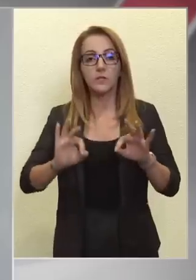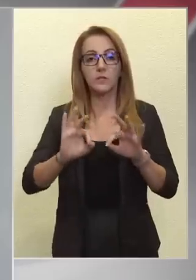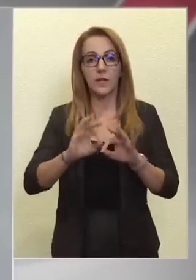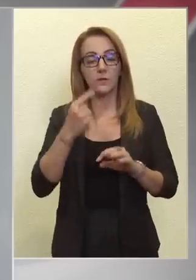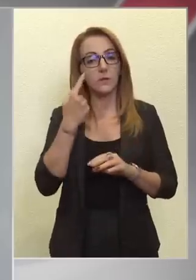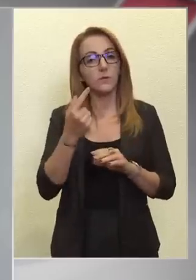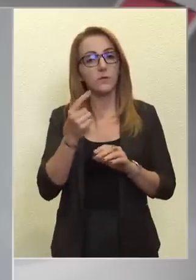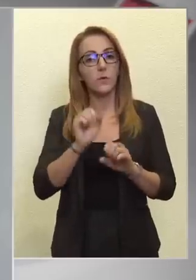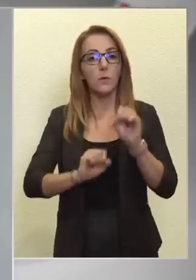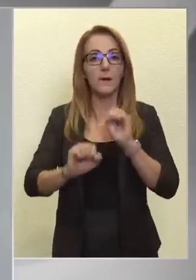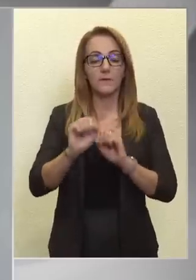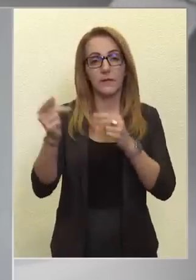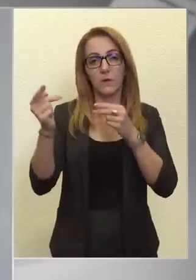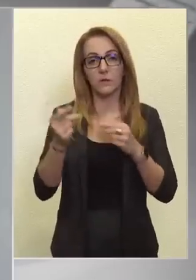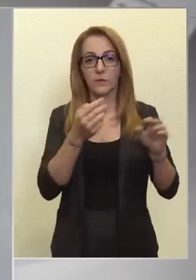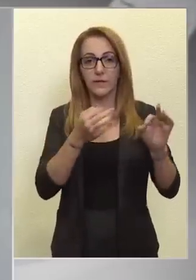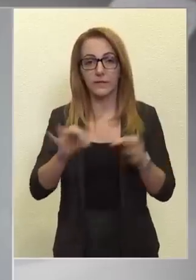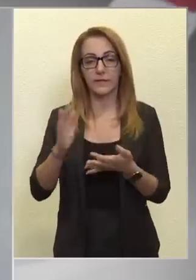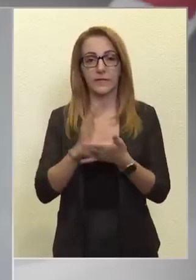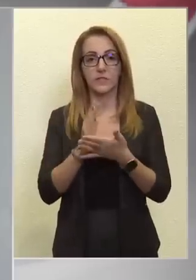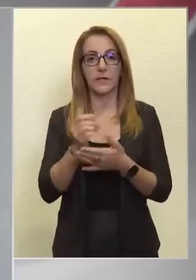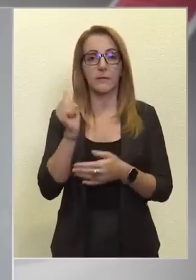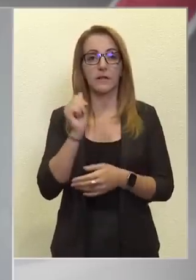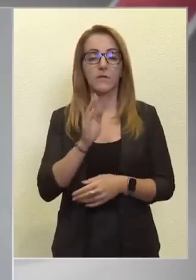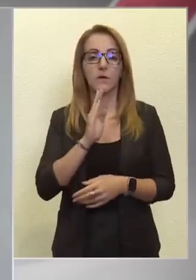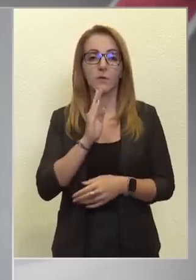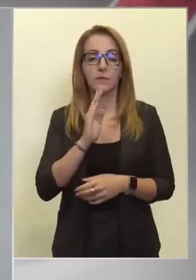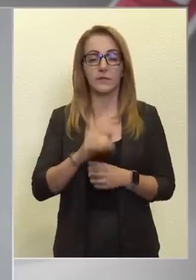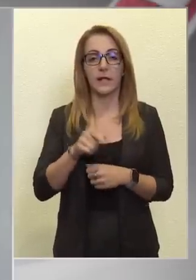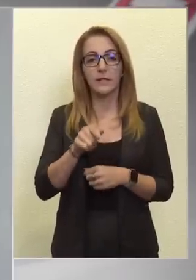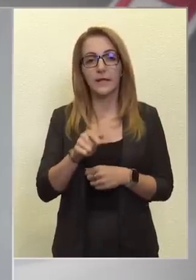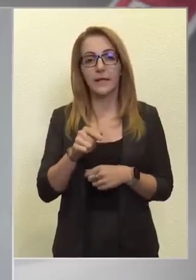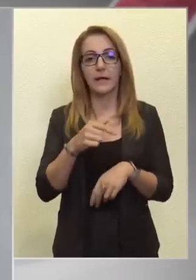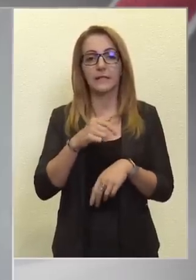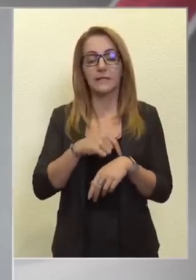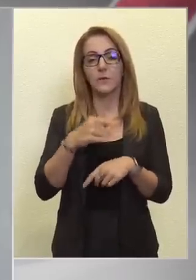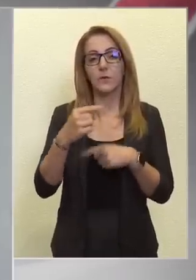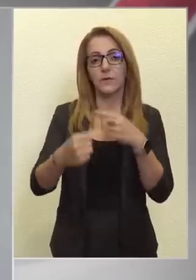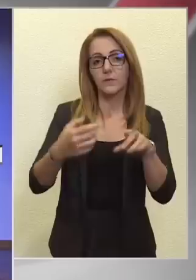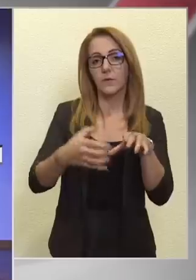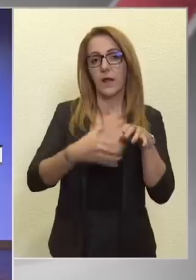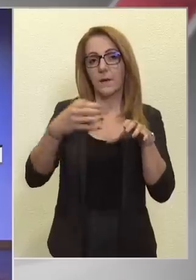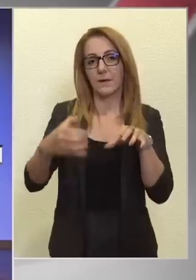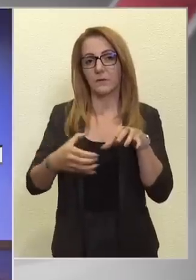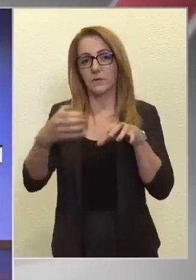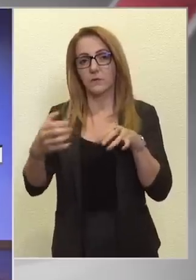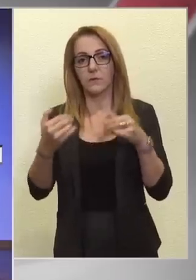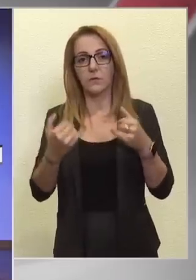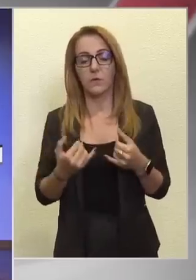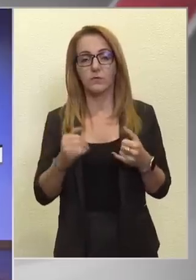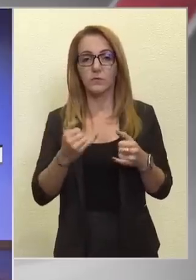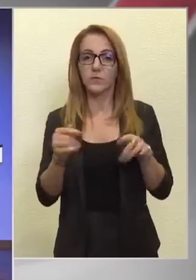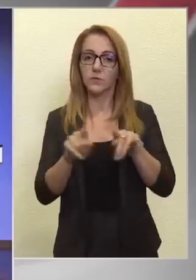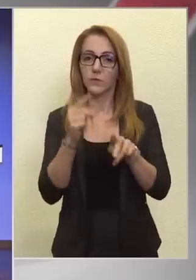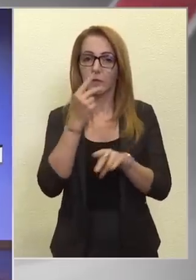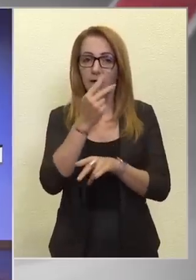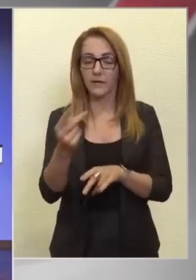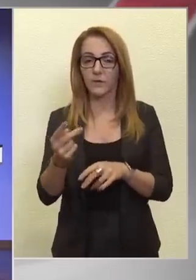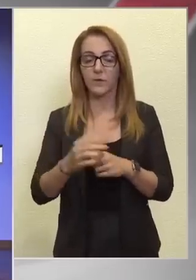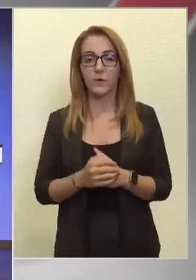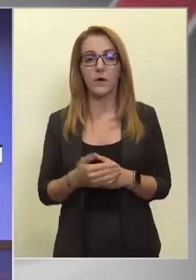védeni, hoztunk intézkedéseket már tavaly ősszel, és ezeket időről időre meghosszabbítottuk. Most is úgy látjuk, hogy